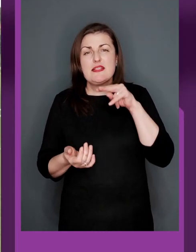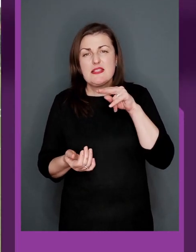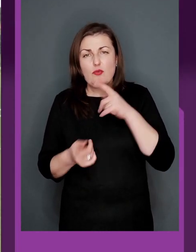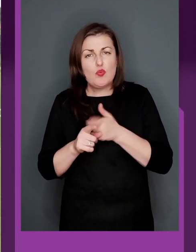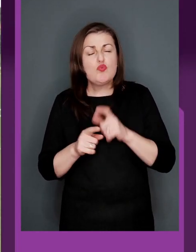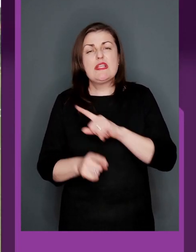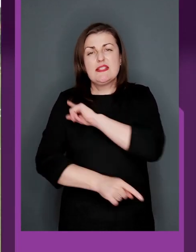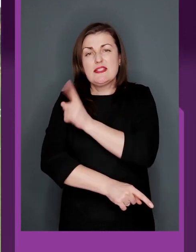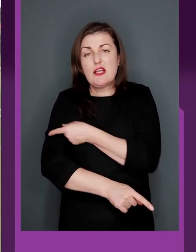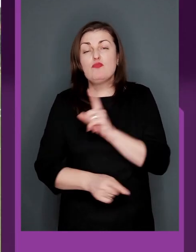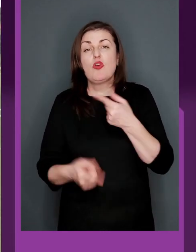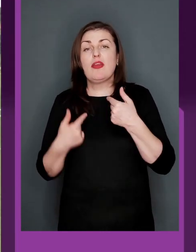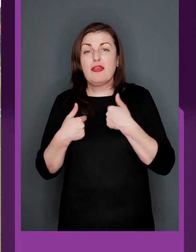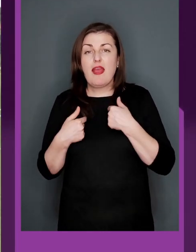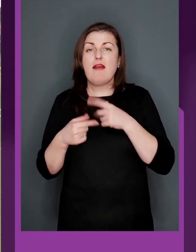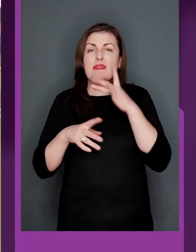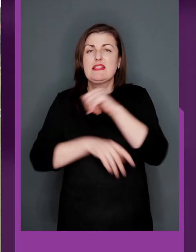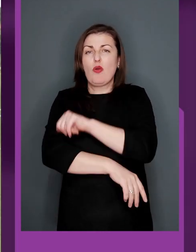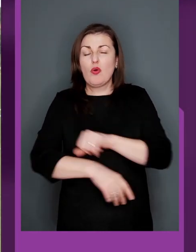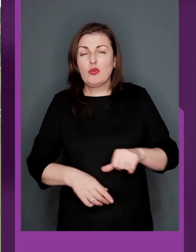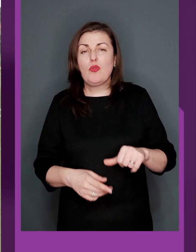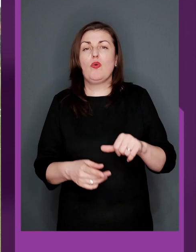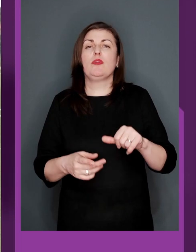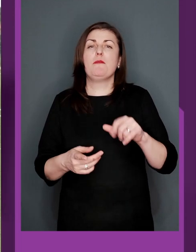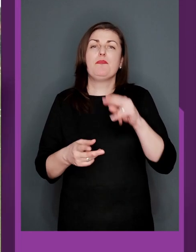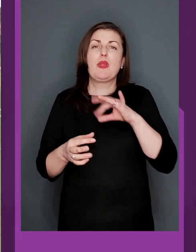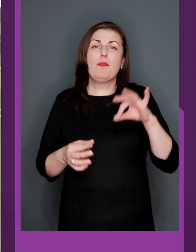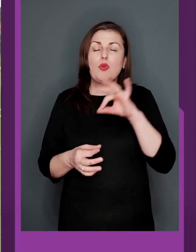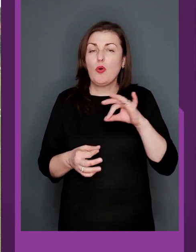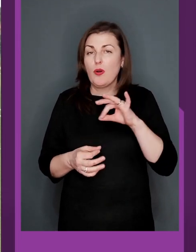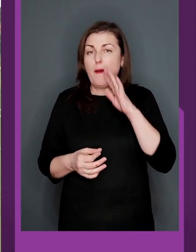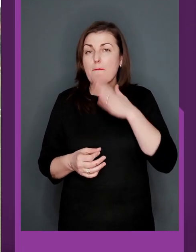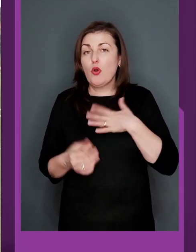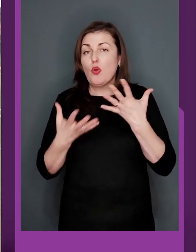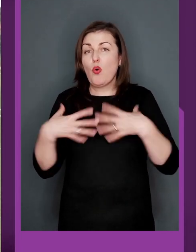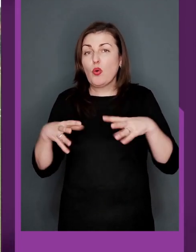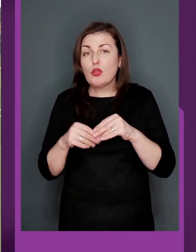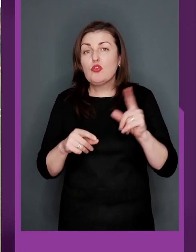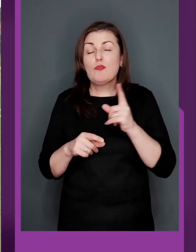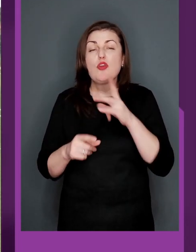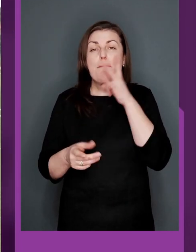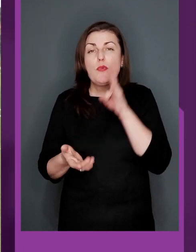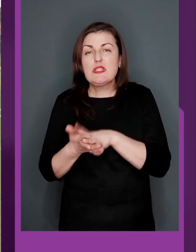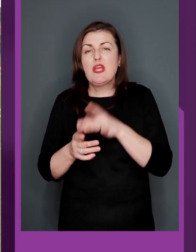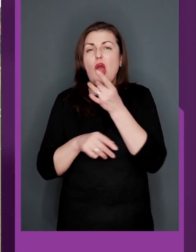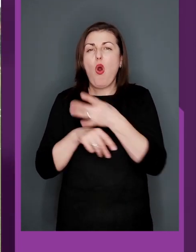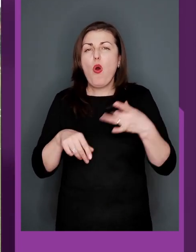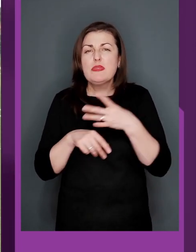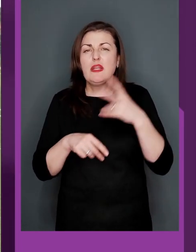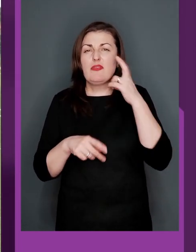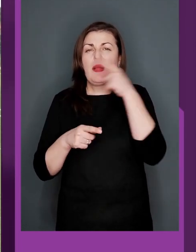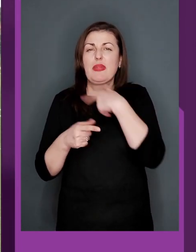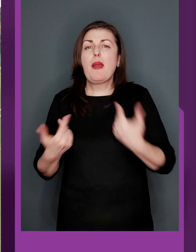Давить і дуже сильно, тому що я виїжджаю з-за кордон, у мене постійні думки про батьків, про мою родину, тому що постійні